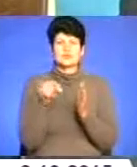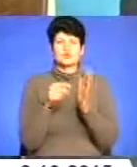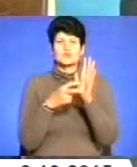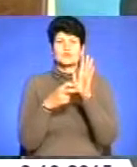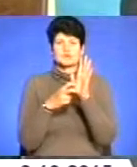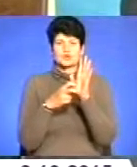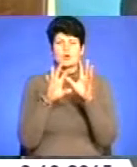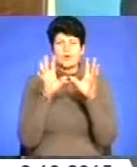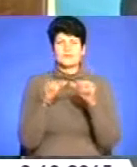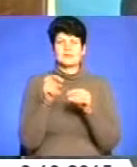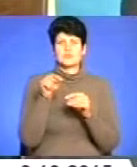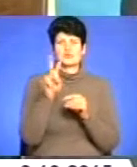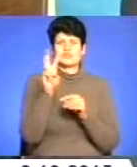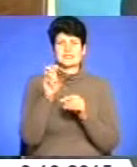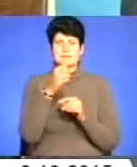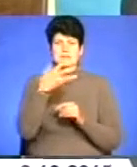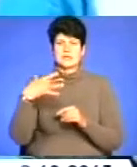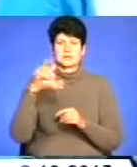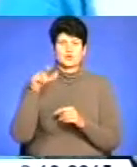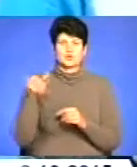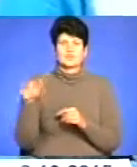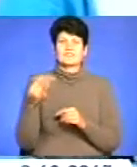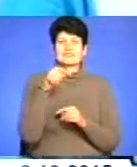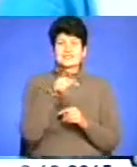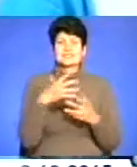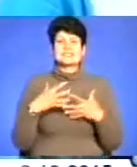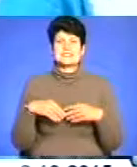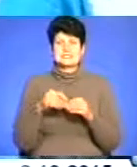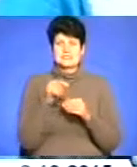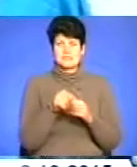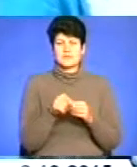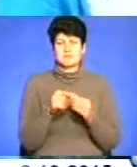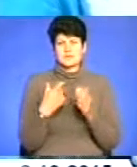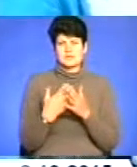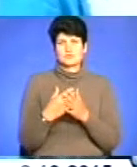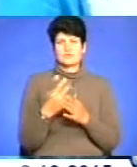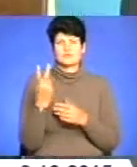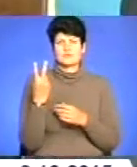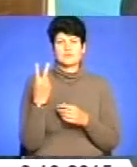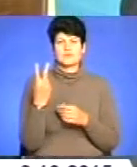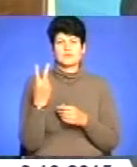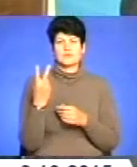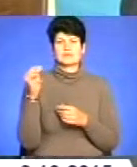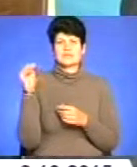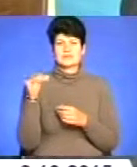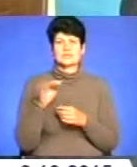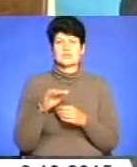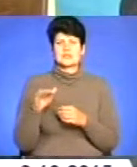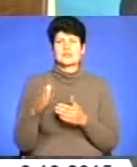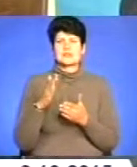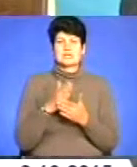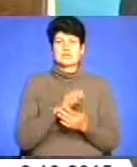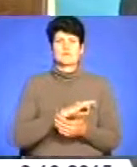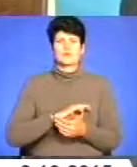охоплено 1315 осіб. В тих сім'ях в межах десь 2 тисяч дітей є на